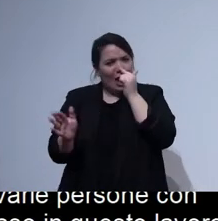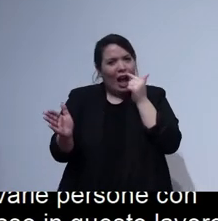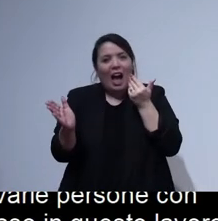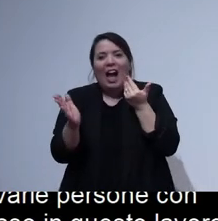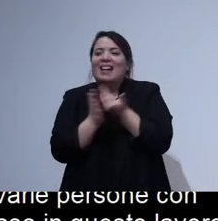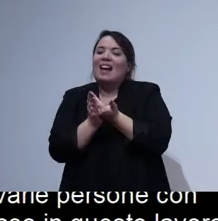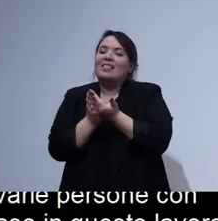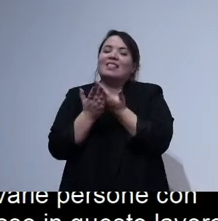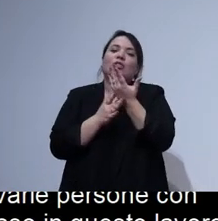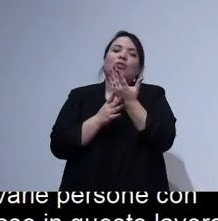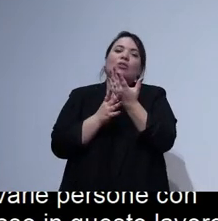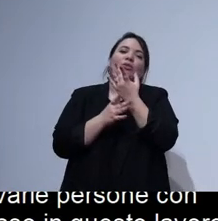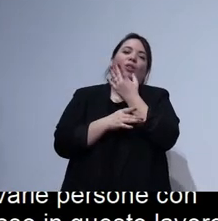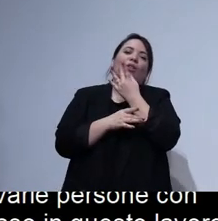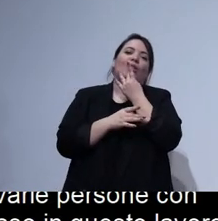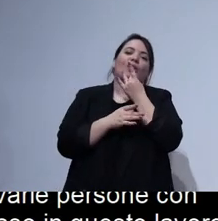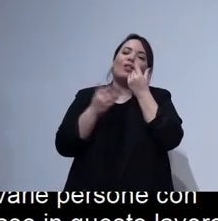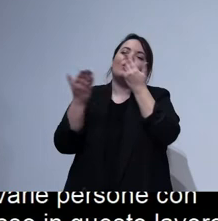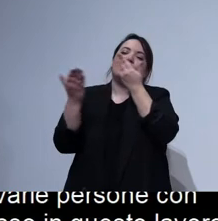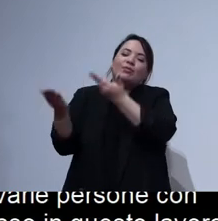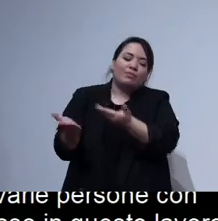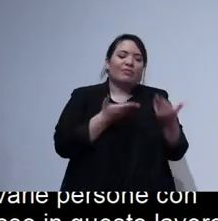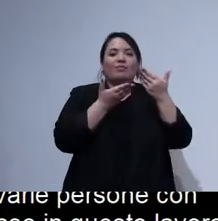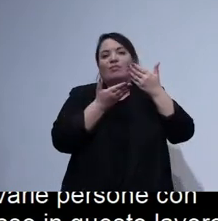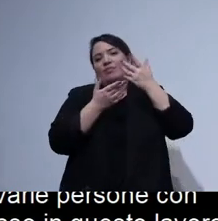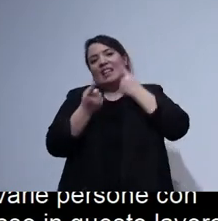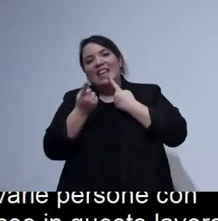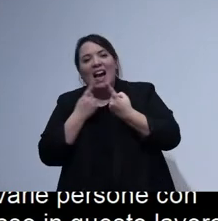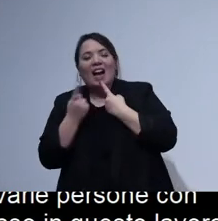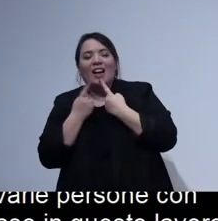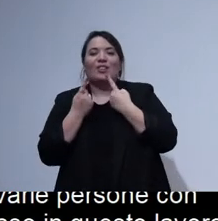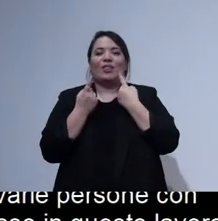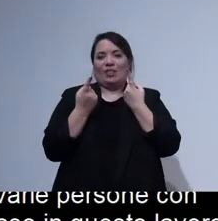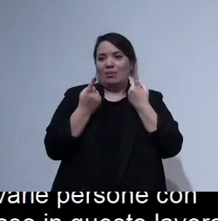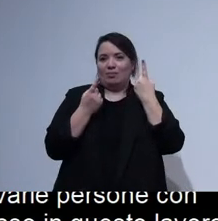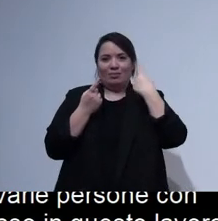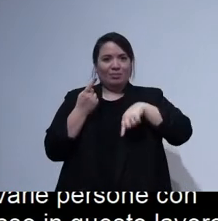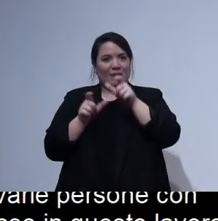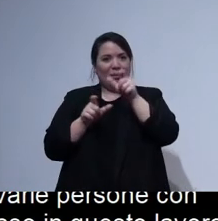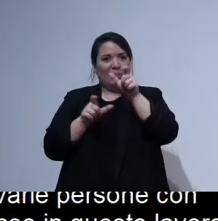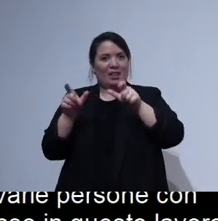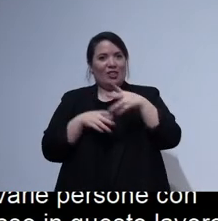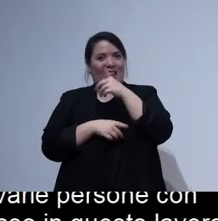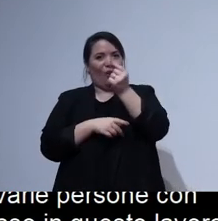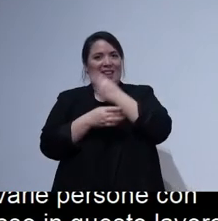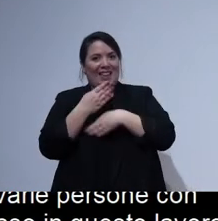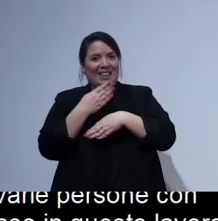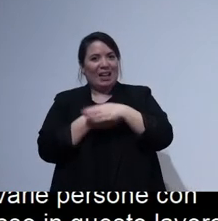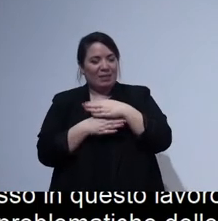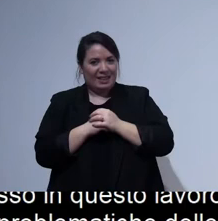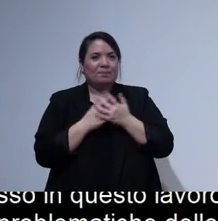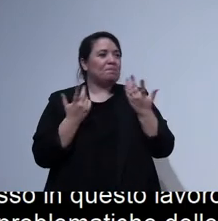trattare il dialogo e non solo con le persone con disabilità abbiamo fatto una sorta